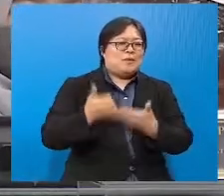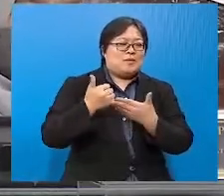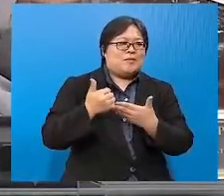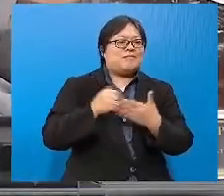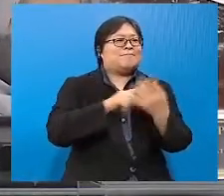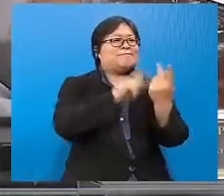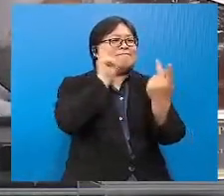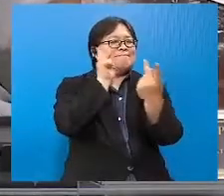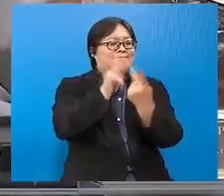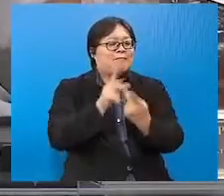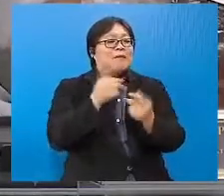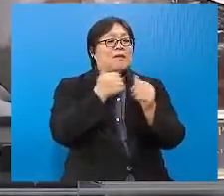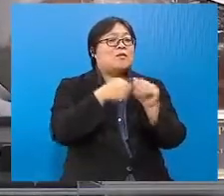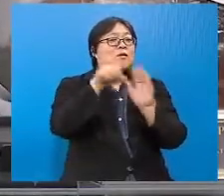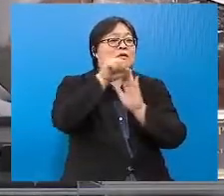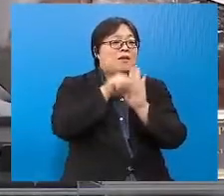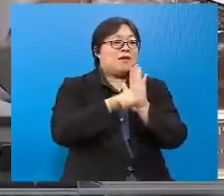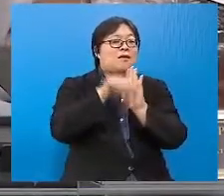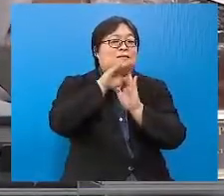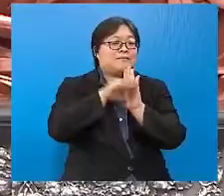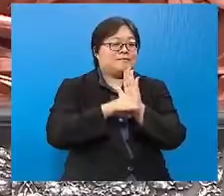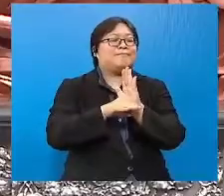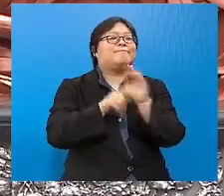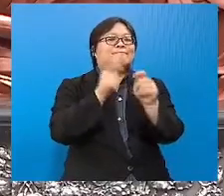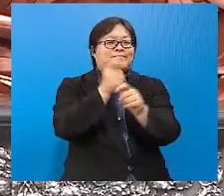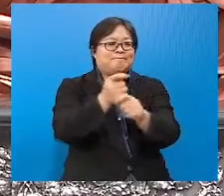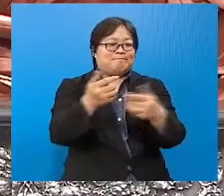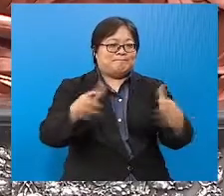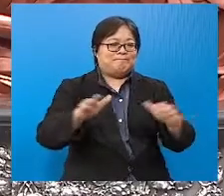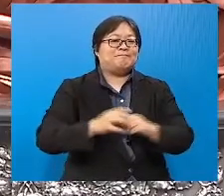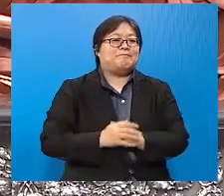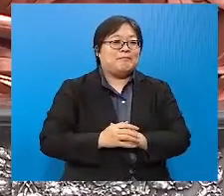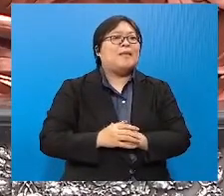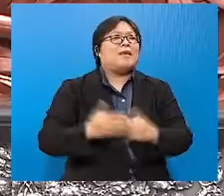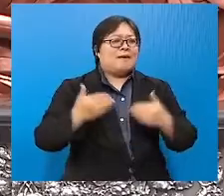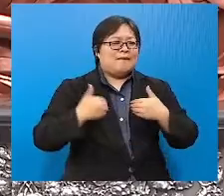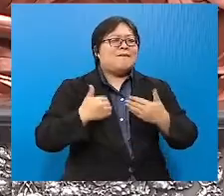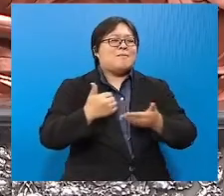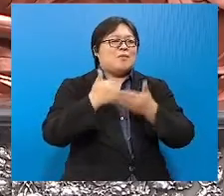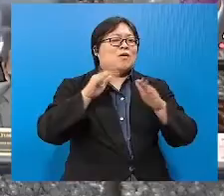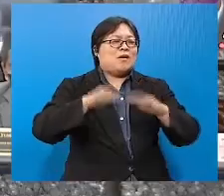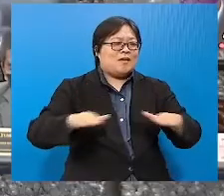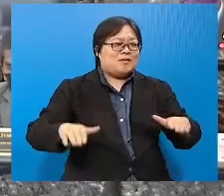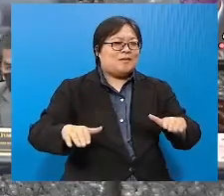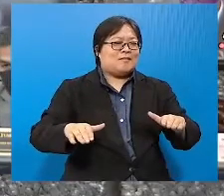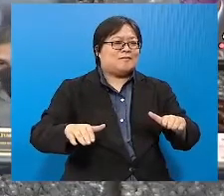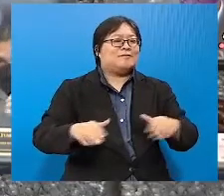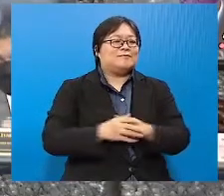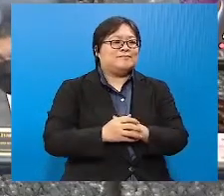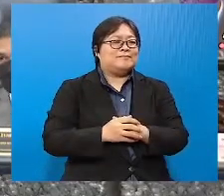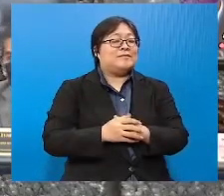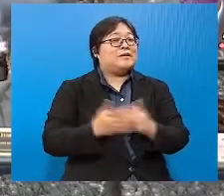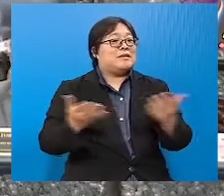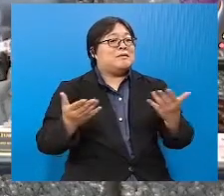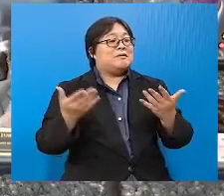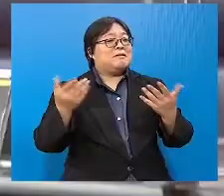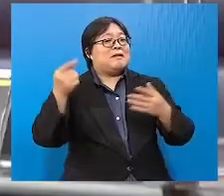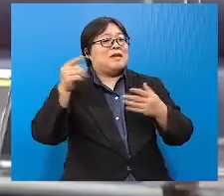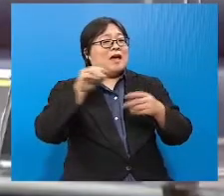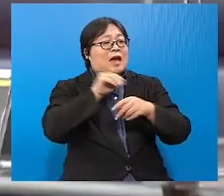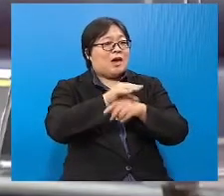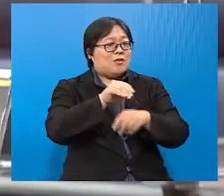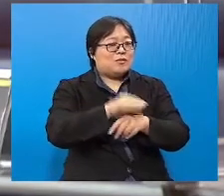menepati kateria-kateria yang telah kita tetapkan, kita ada bantuan kanak-kanak. Bukan itu sahaja. Dari segi